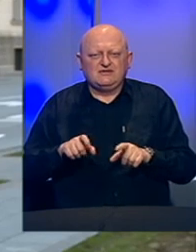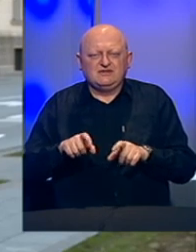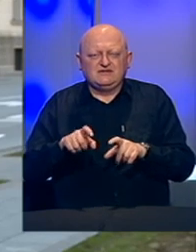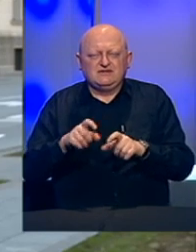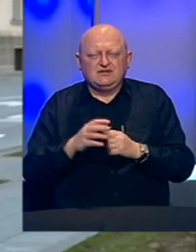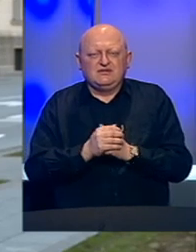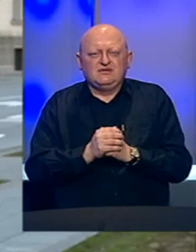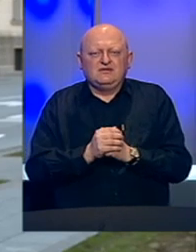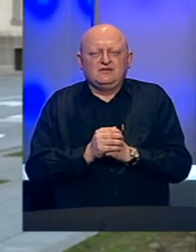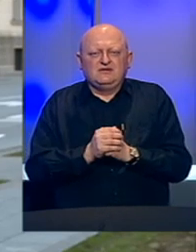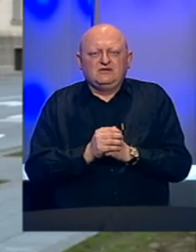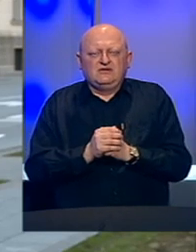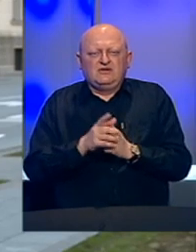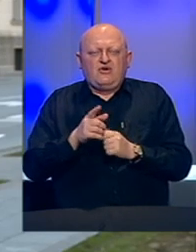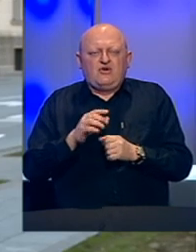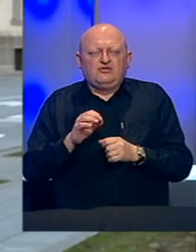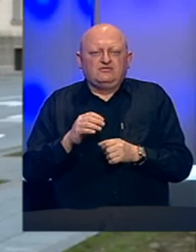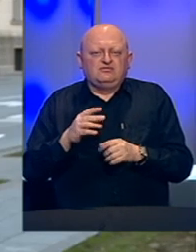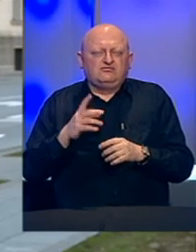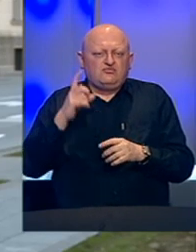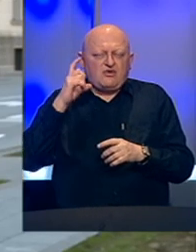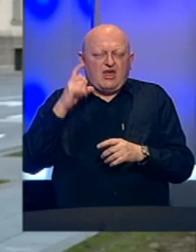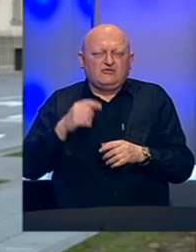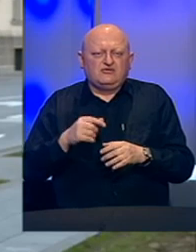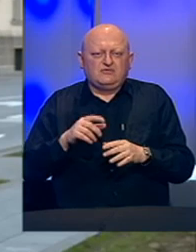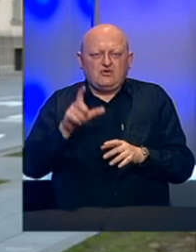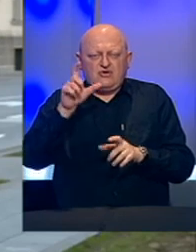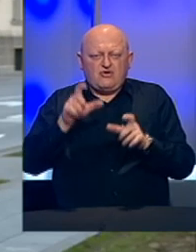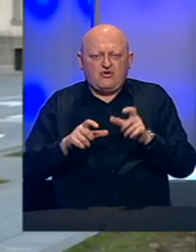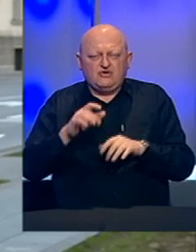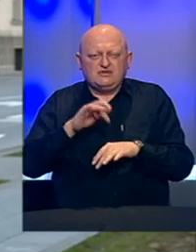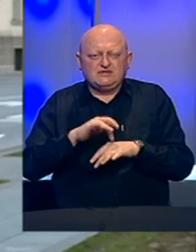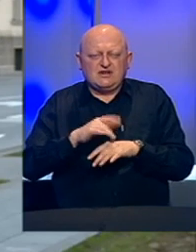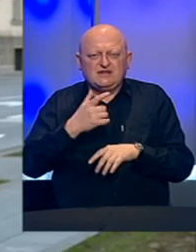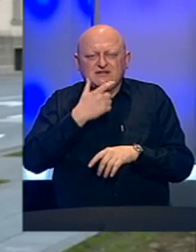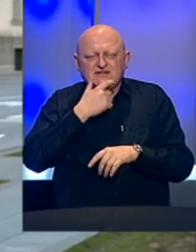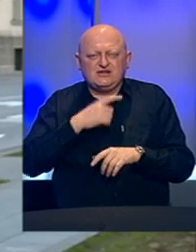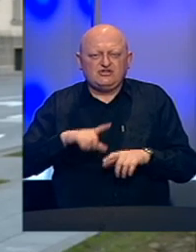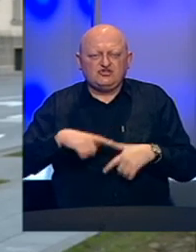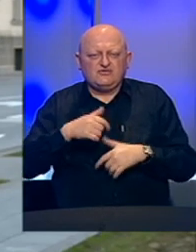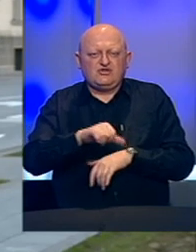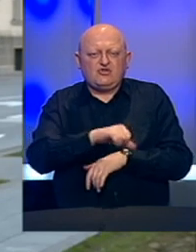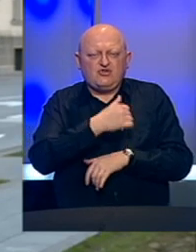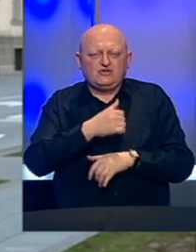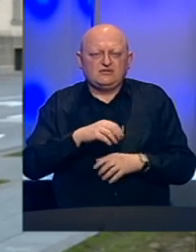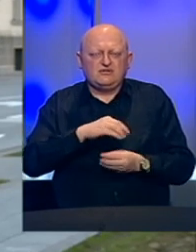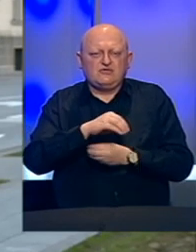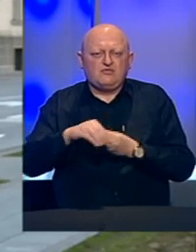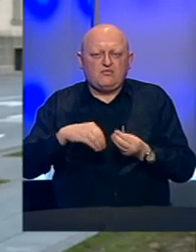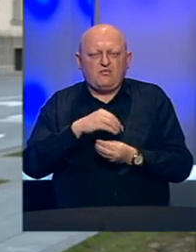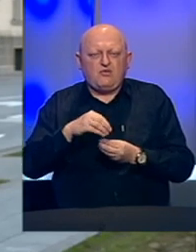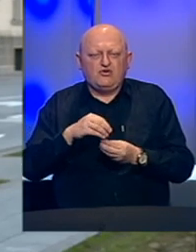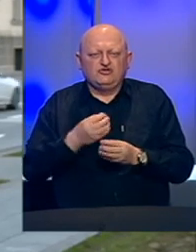-19, od čega su uglavnom osobe srednje i starije životne dobi iz porodičnih